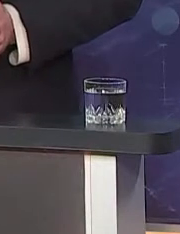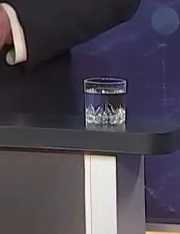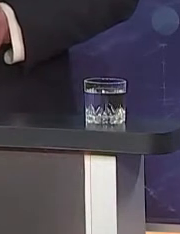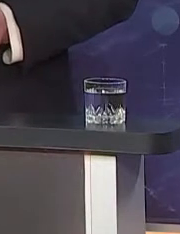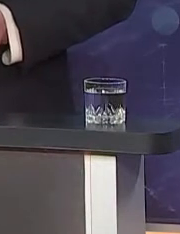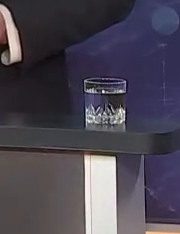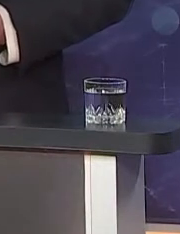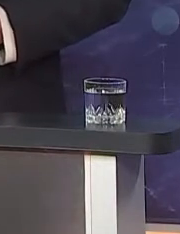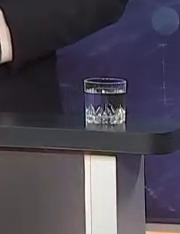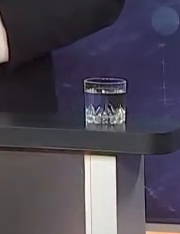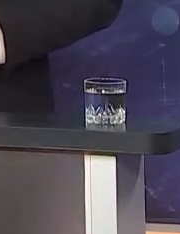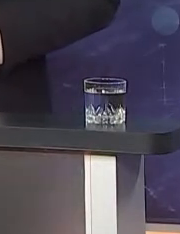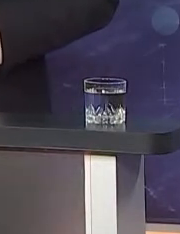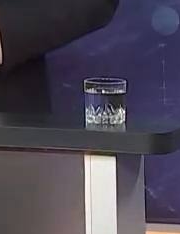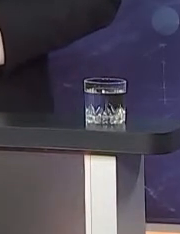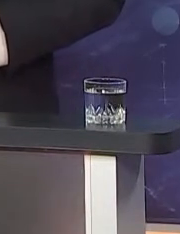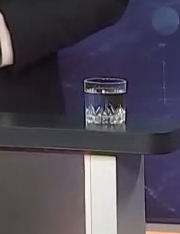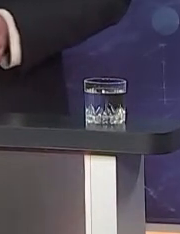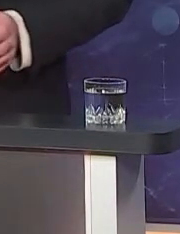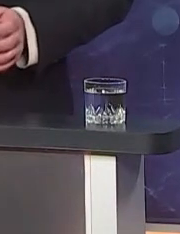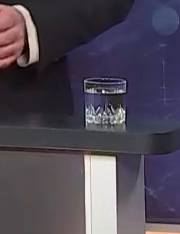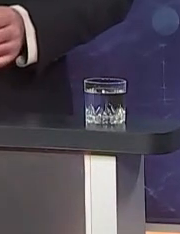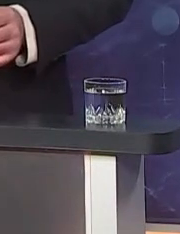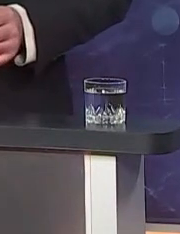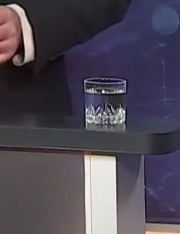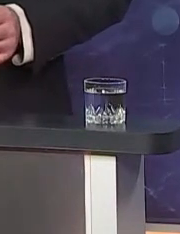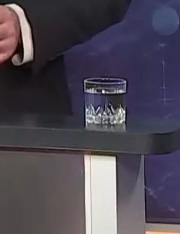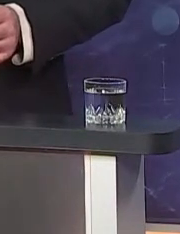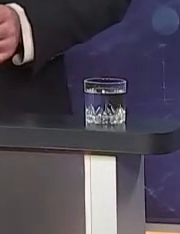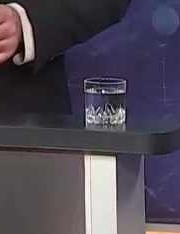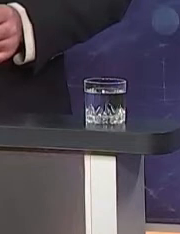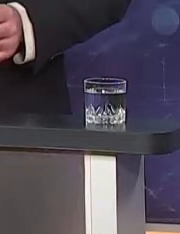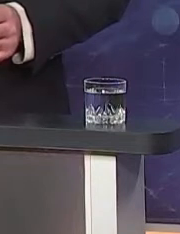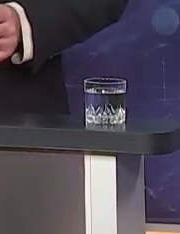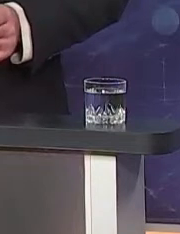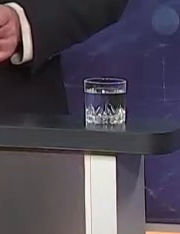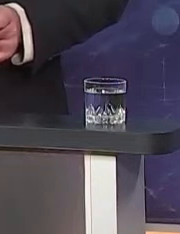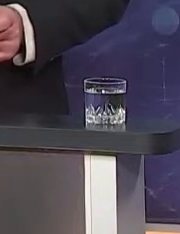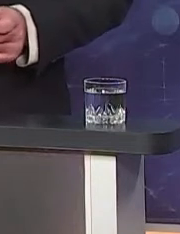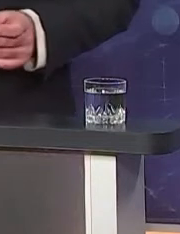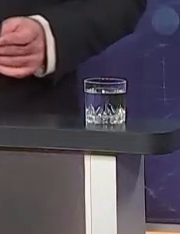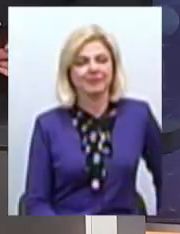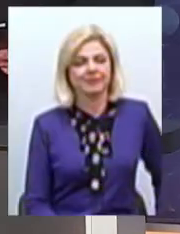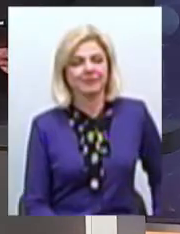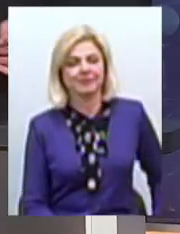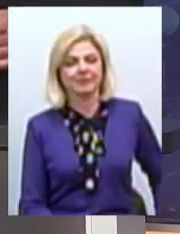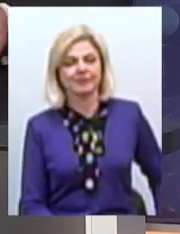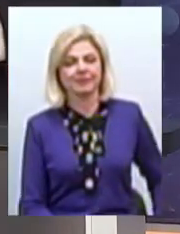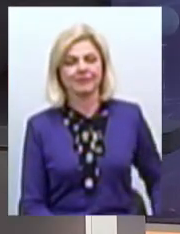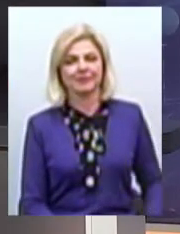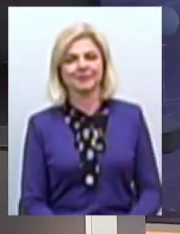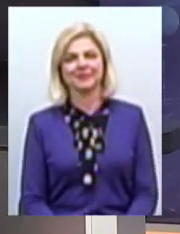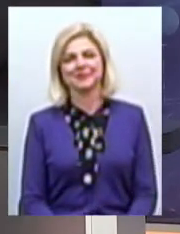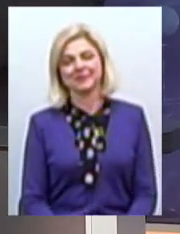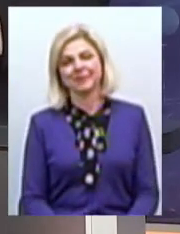всій студії звітують керівники різних рівнів і чиновники Сьогодні світує голова Миколаївської обласної ради Вікторія Москаленко Вітаю вас! Доброго